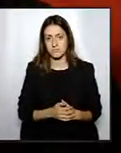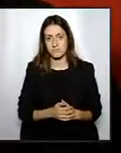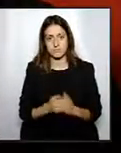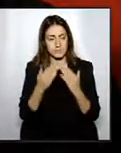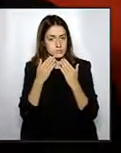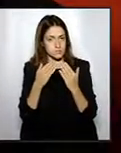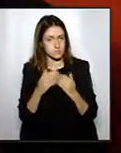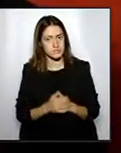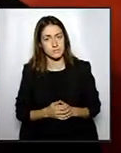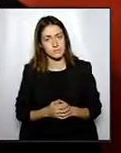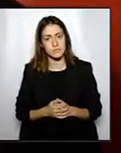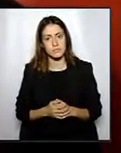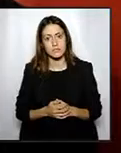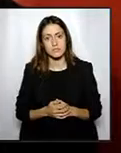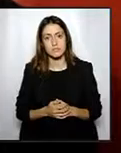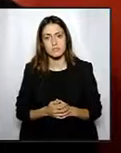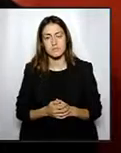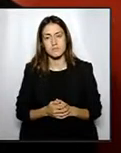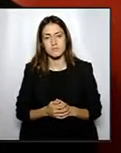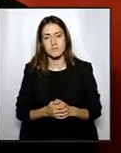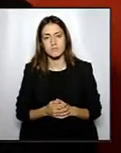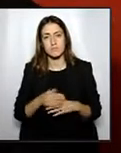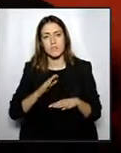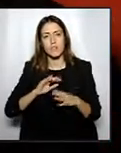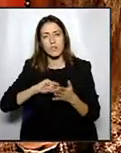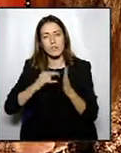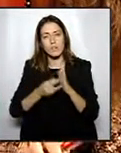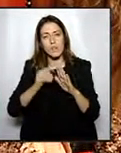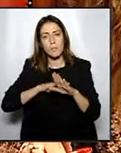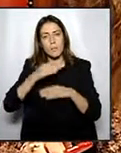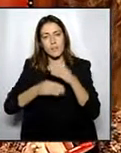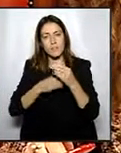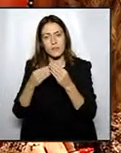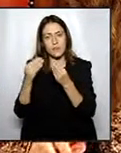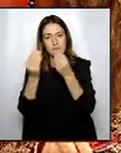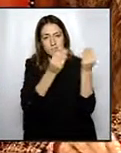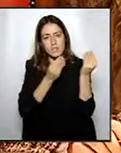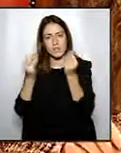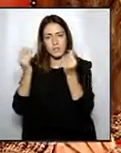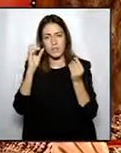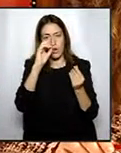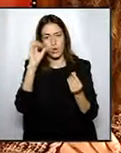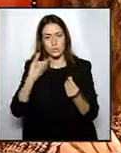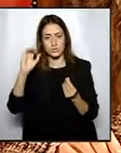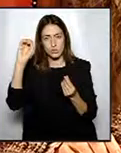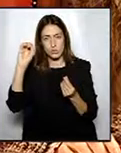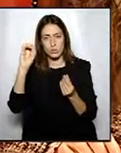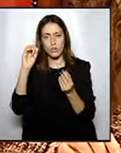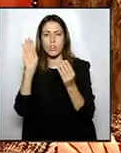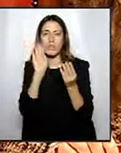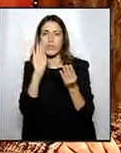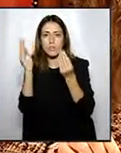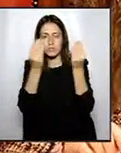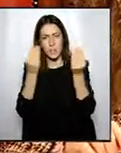Moltes gràcies, Masús, per disminuir el nivell d'usó i aquesta em sembla que coincideix també amb una pregunta del senyor Martí sobre la